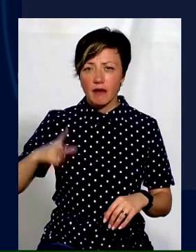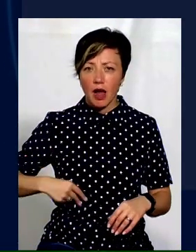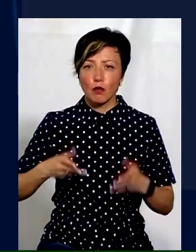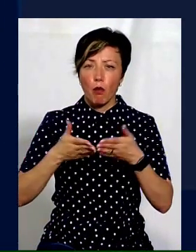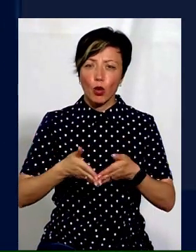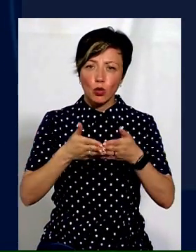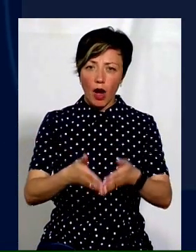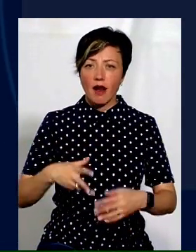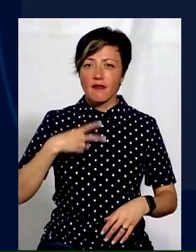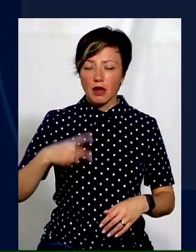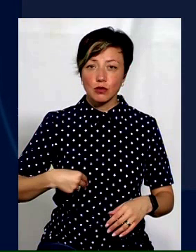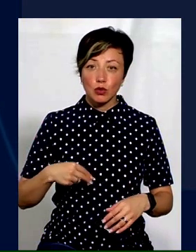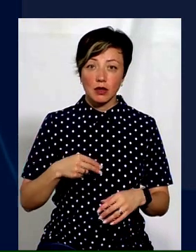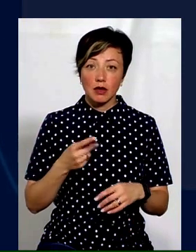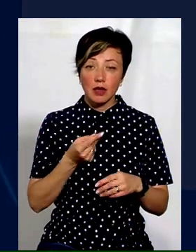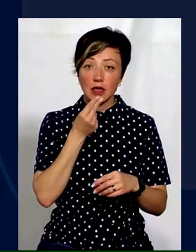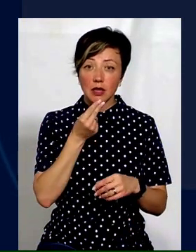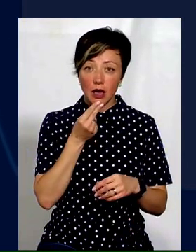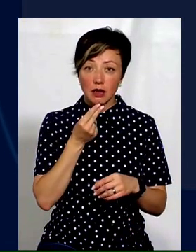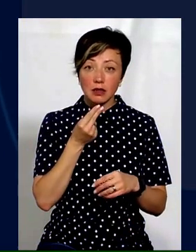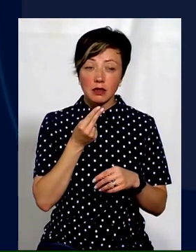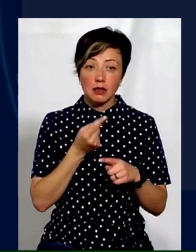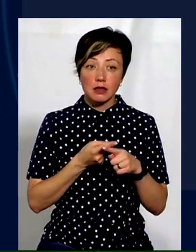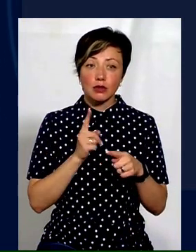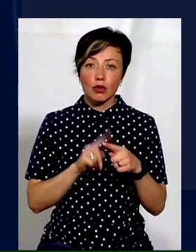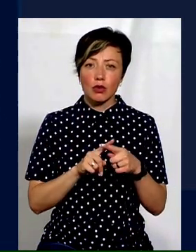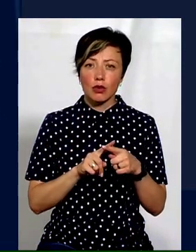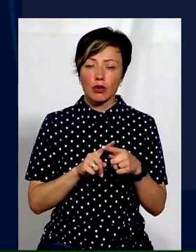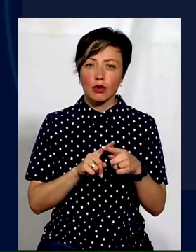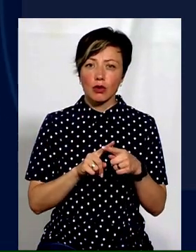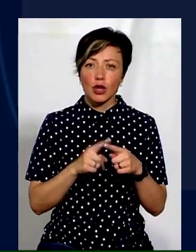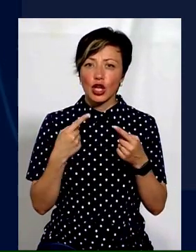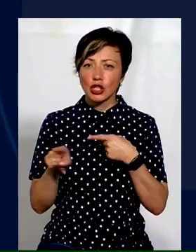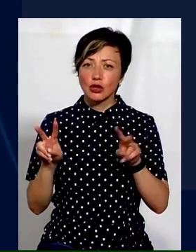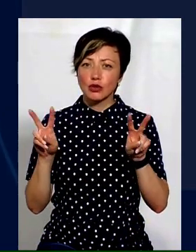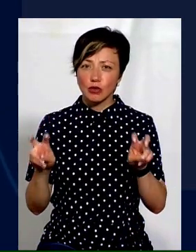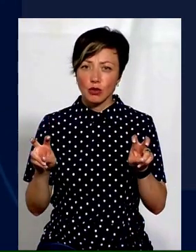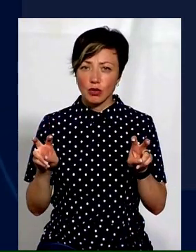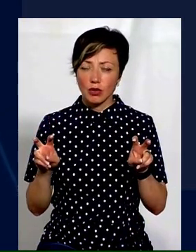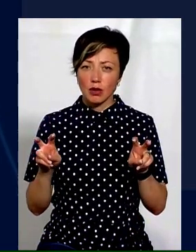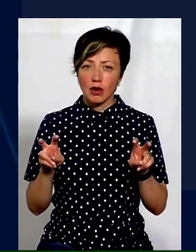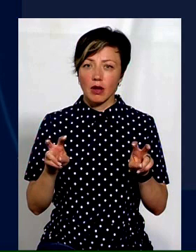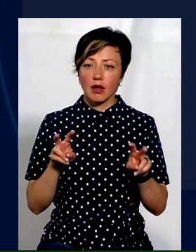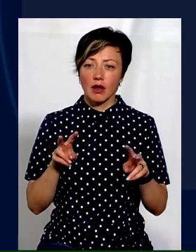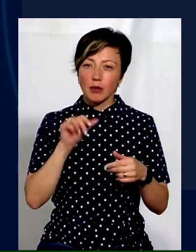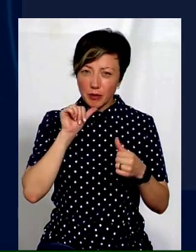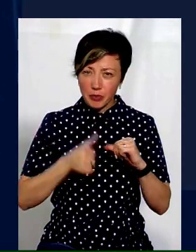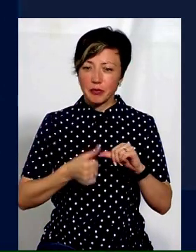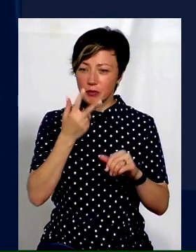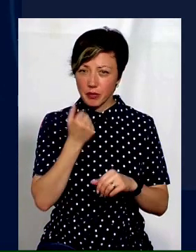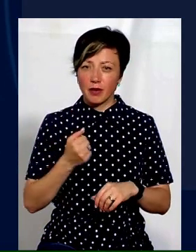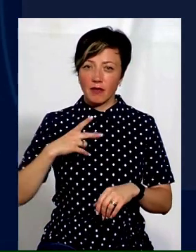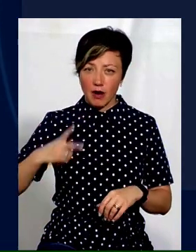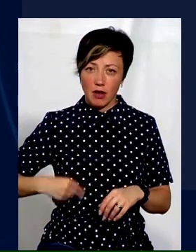все-таки їдять не те, що вирощується, а вони їдять цього виноградного. В них такий клас, в них такий, вже за багато років звичаї, він